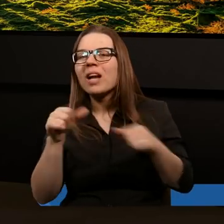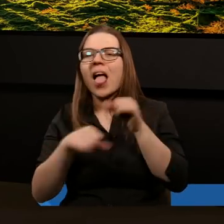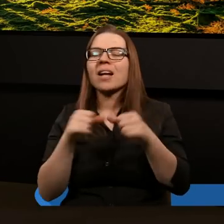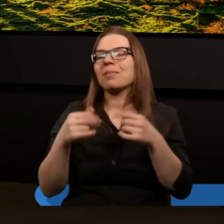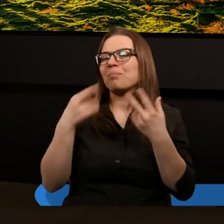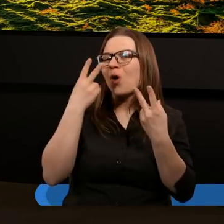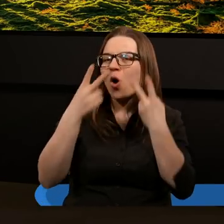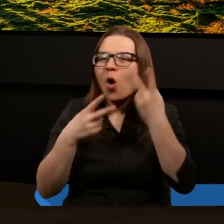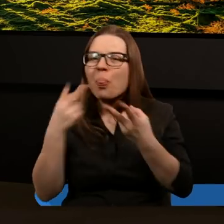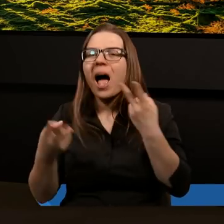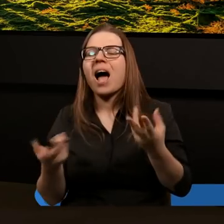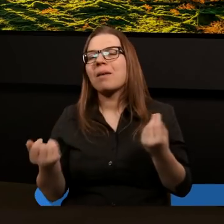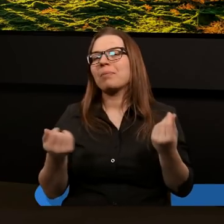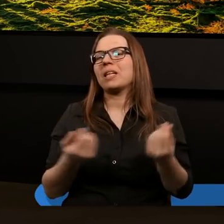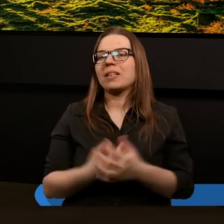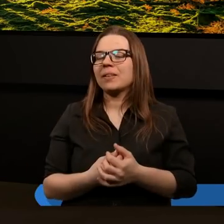poglądami,